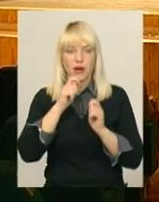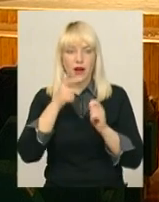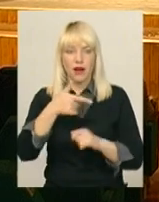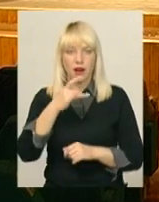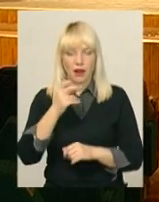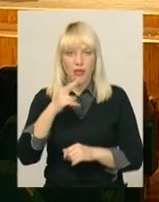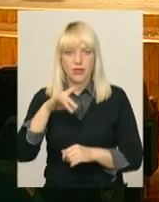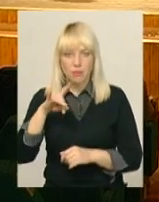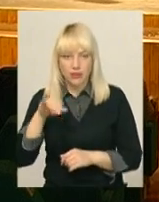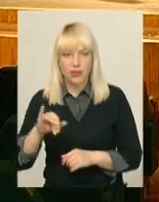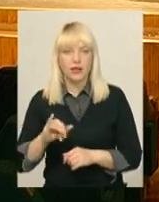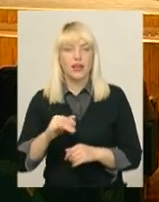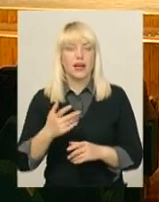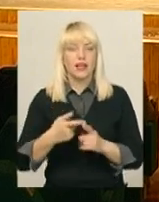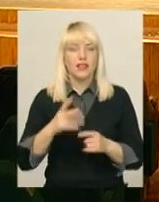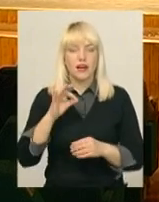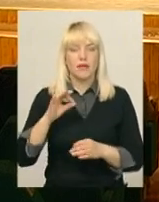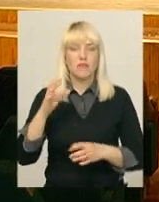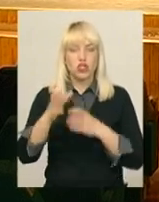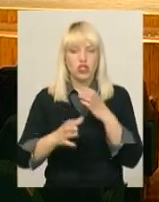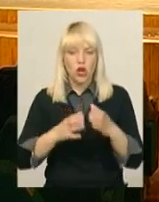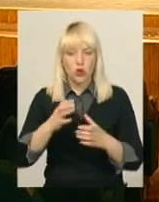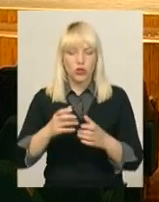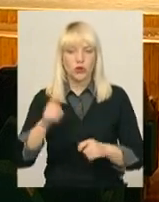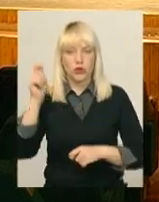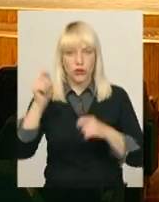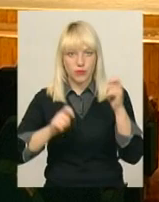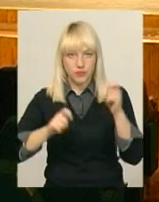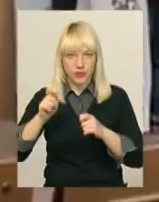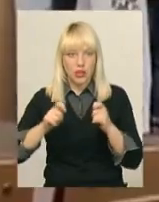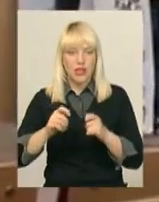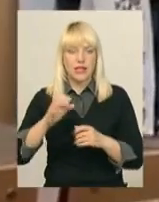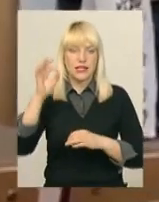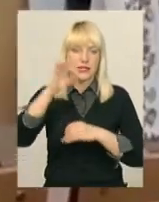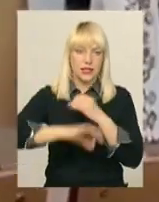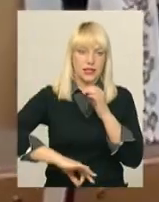фестивалю українських театрів «Схід-Захід», що відбувся у польському Кракові.